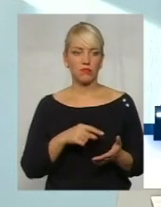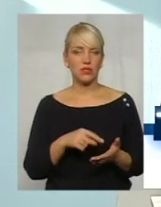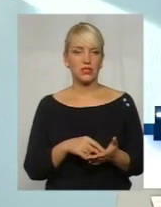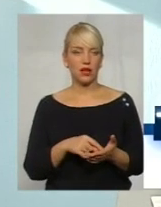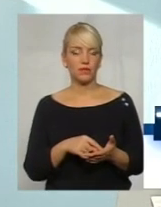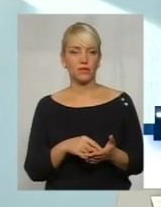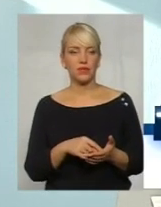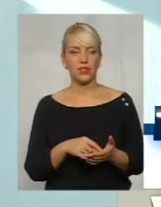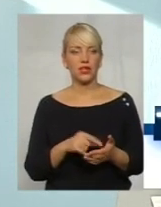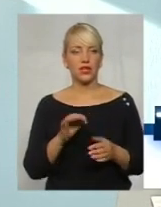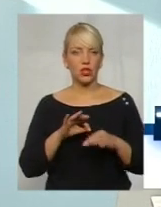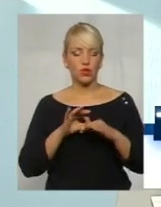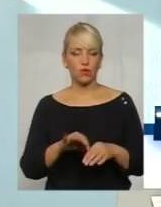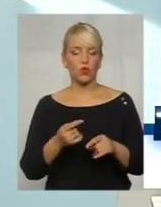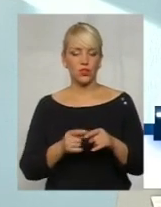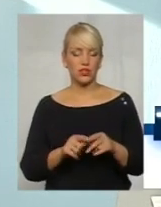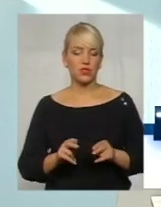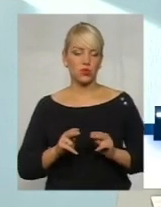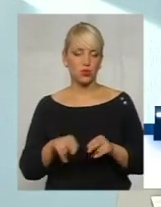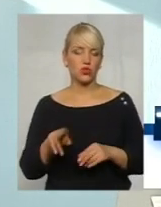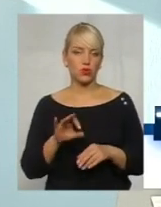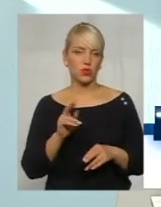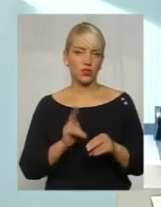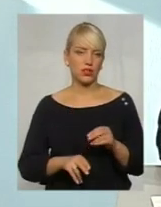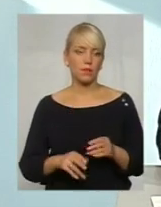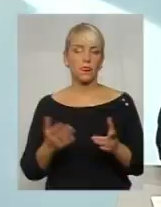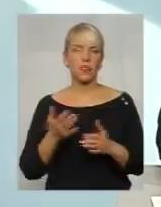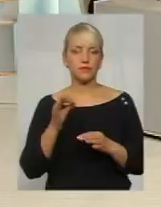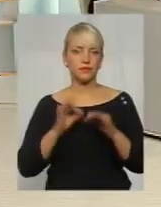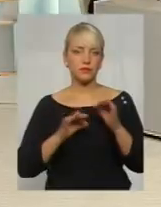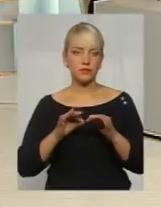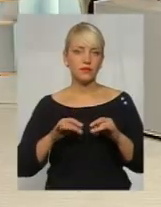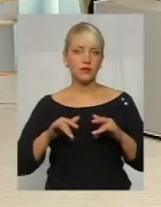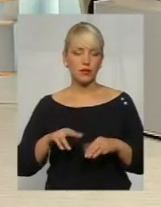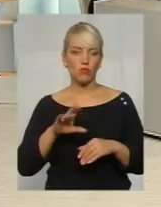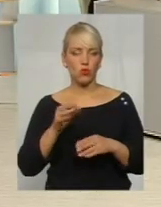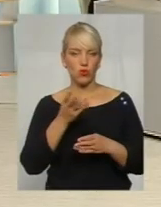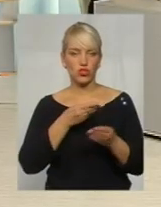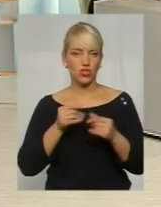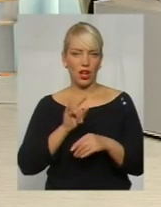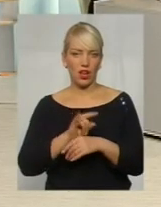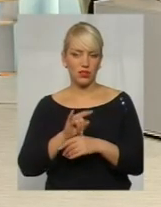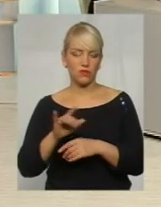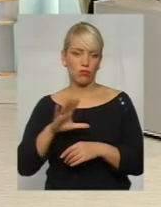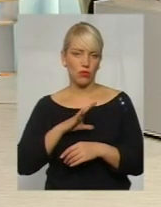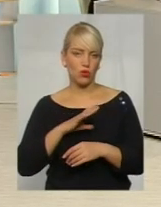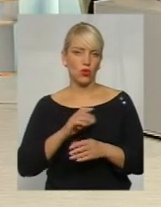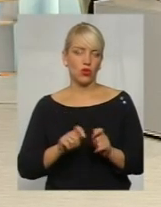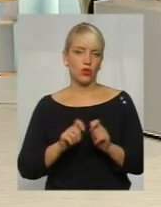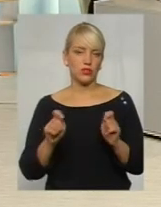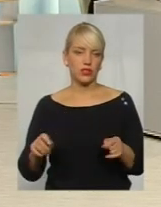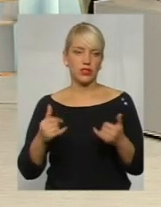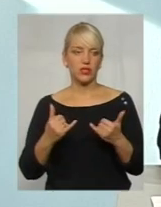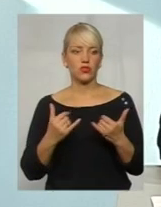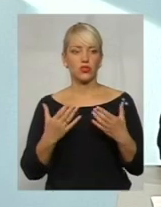цей злочин до кінця. Який відсоток справ по шахральству все ж таки було розкрито? Ну, на сьогоднішній